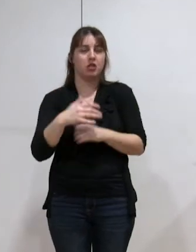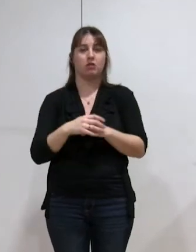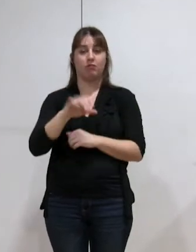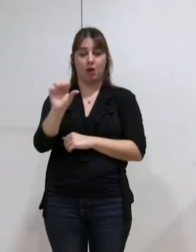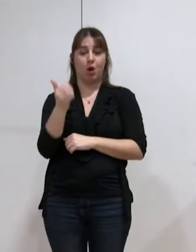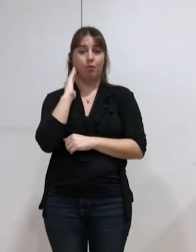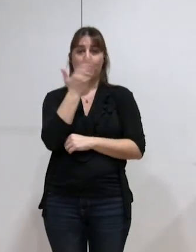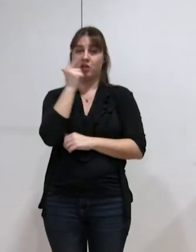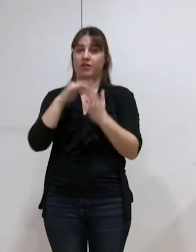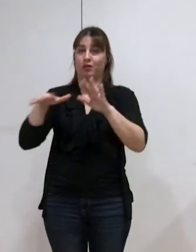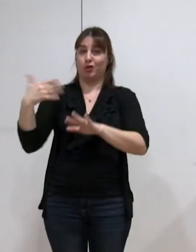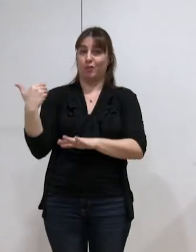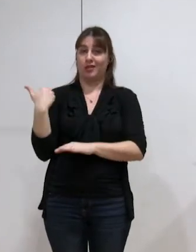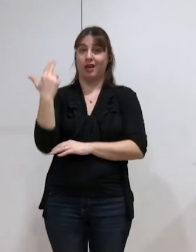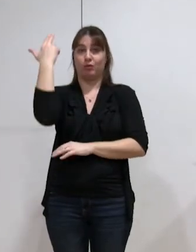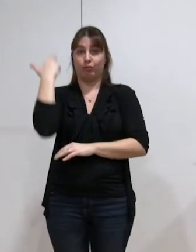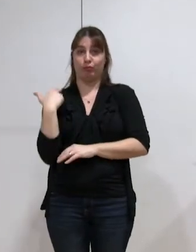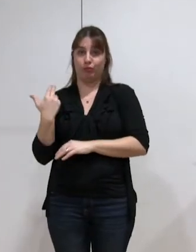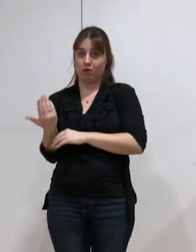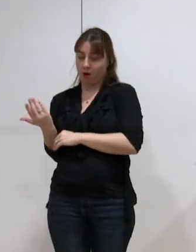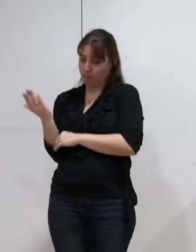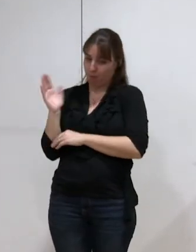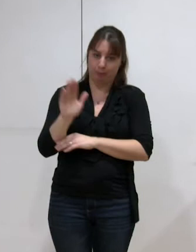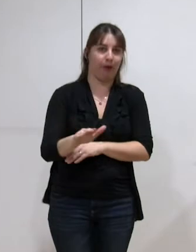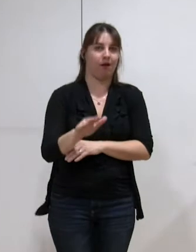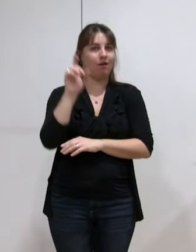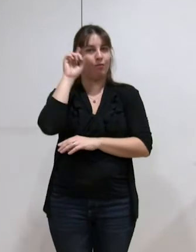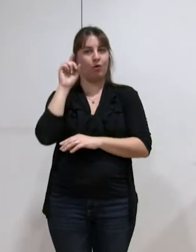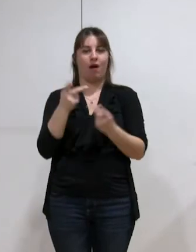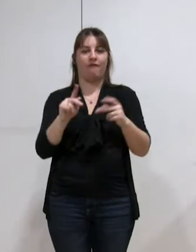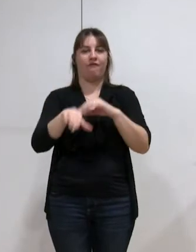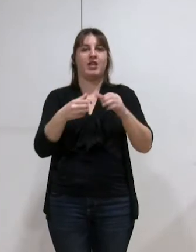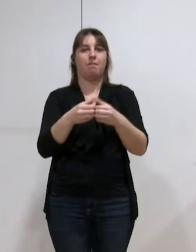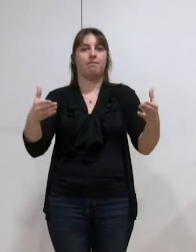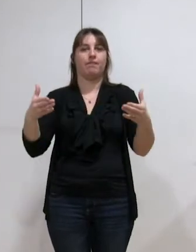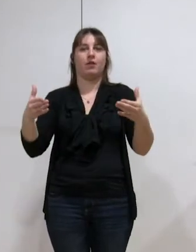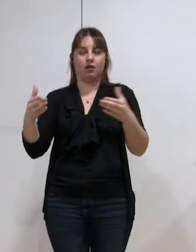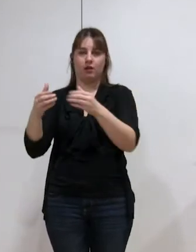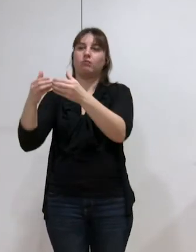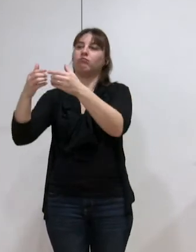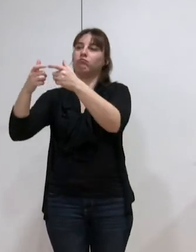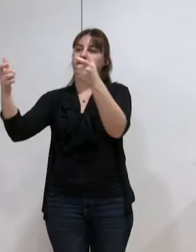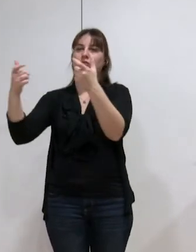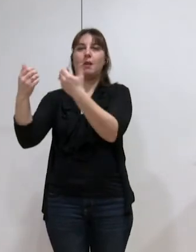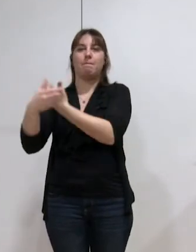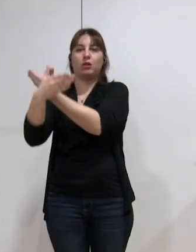2015, une étape majeure a été franchie puisque la métropole remplace la communauté d'agglomération.